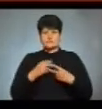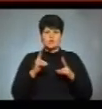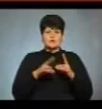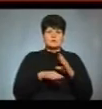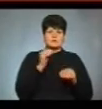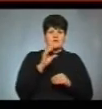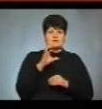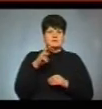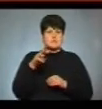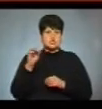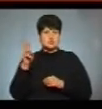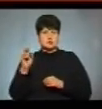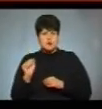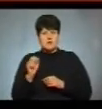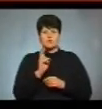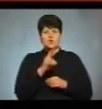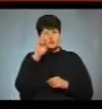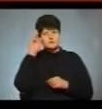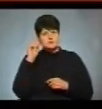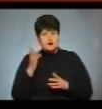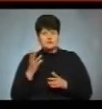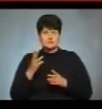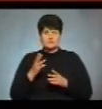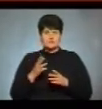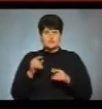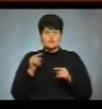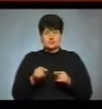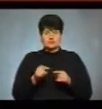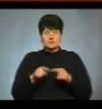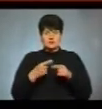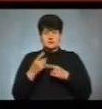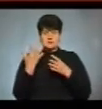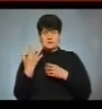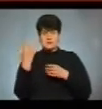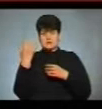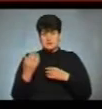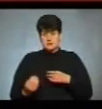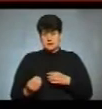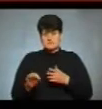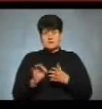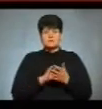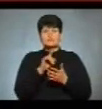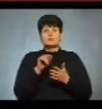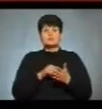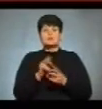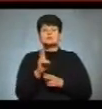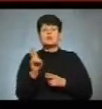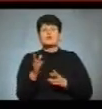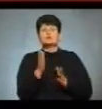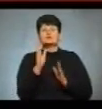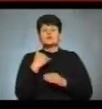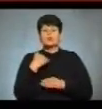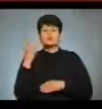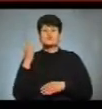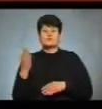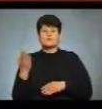Смішка, Юлії Тимошенко, чи ще хтось. І тут через 5 днів у них заразу запитання, за кого ви будете